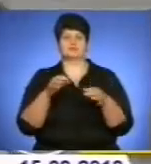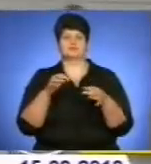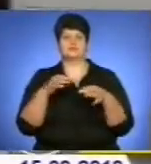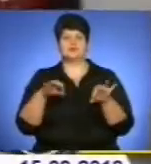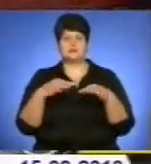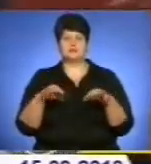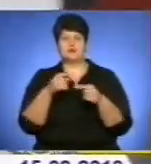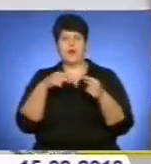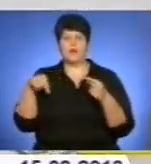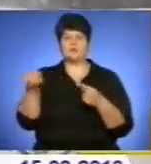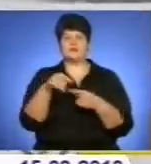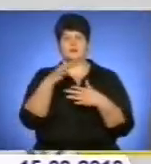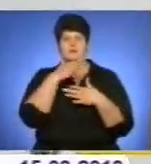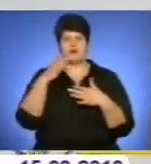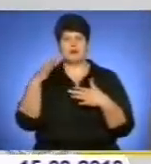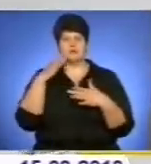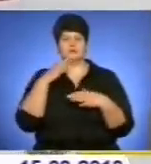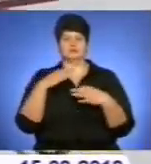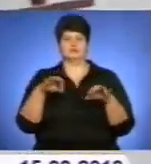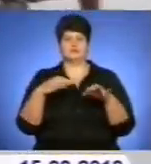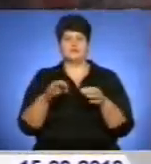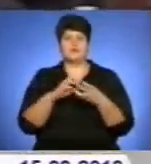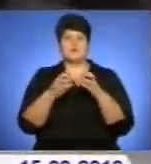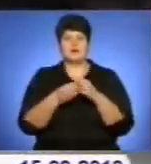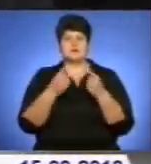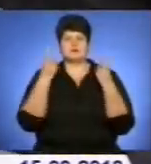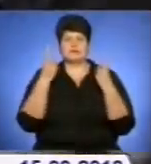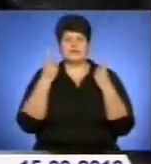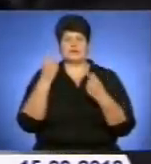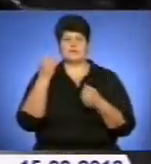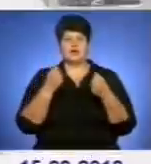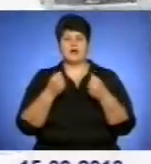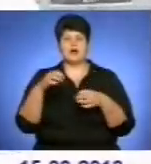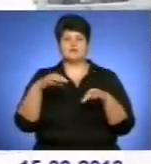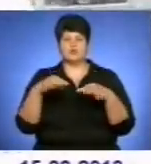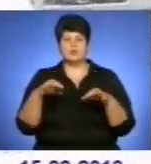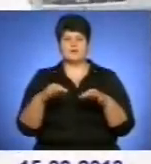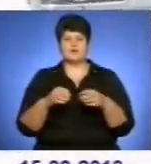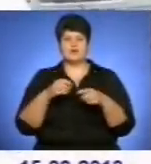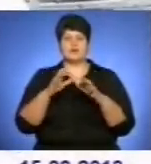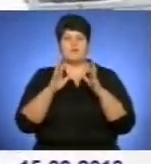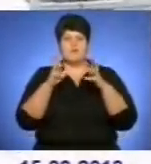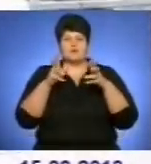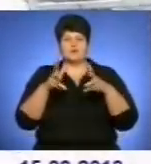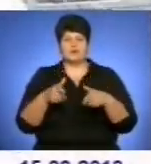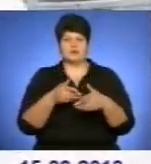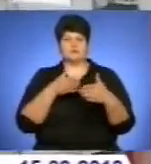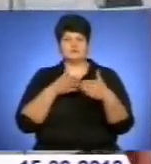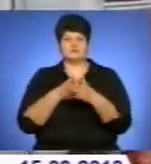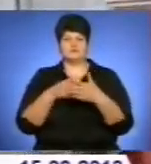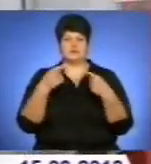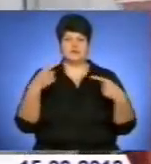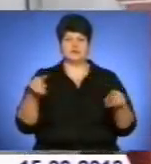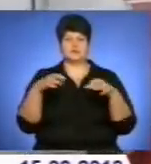'їздах до області. Детальніше у відоматеріалі. Нерухомо стоять тролейбуси, зійшли з маршрутів і маршрутні таксі.